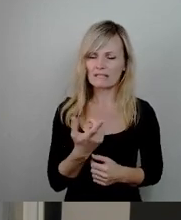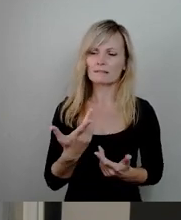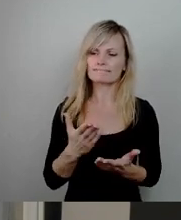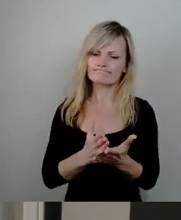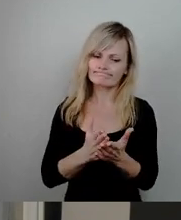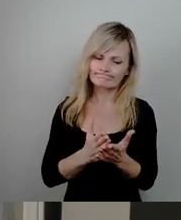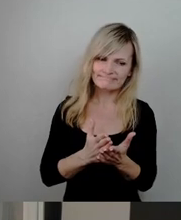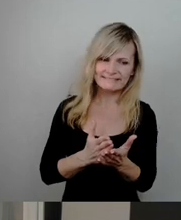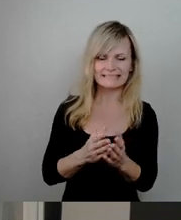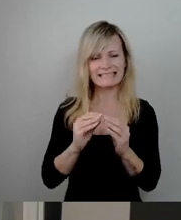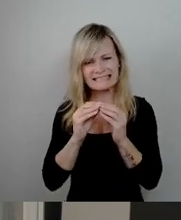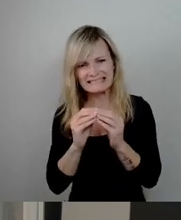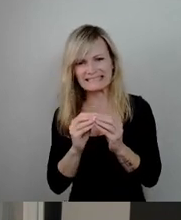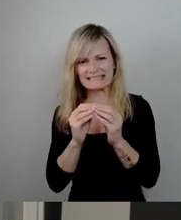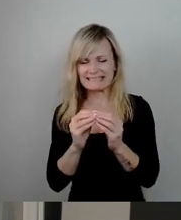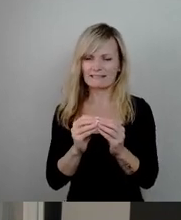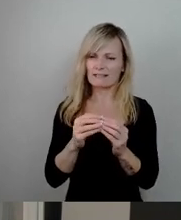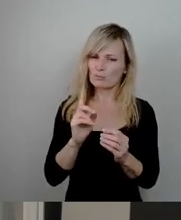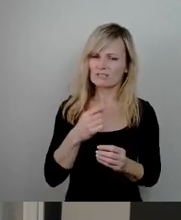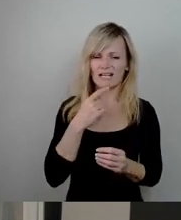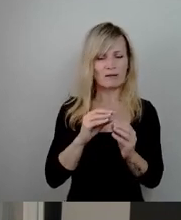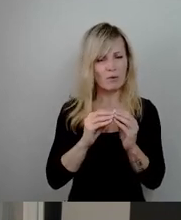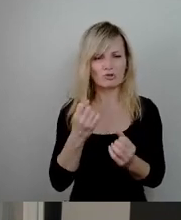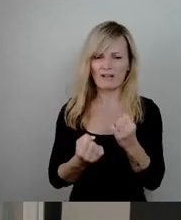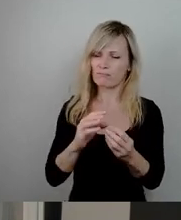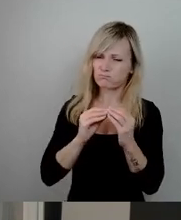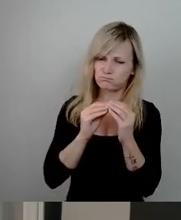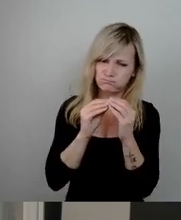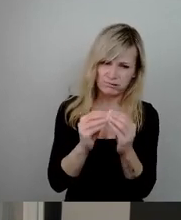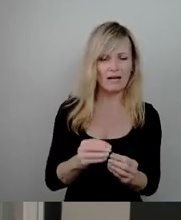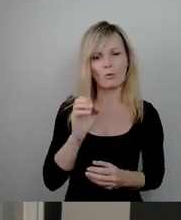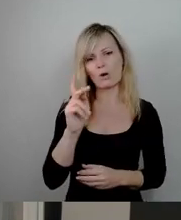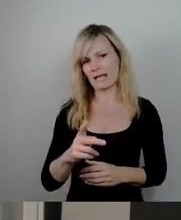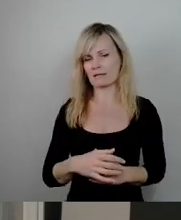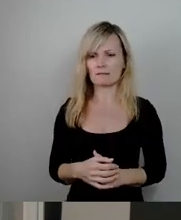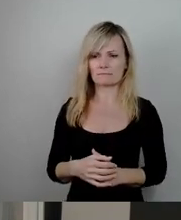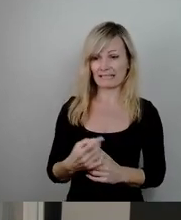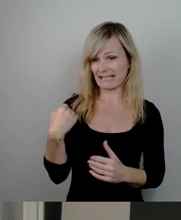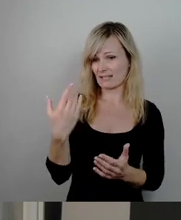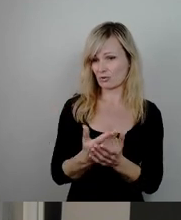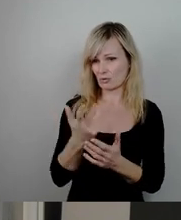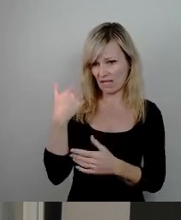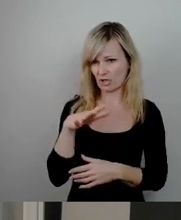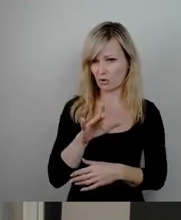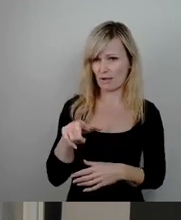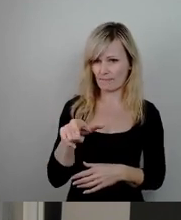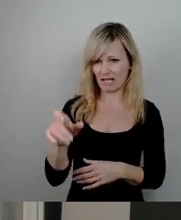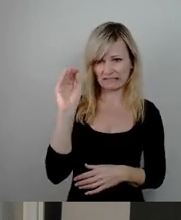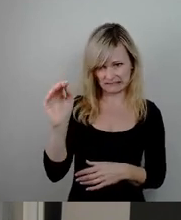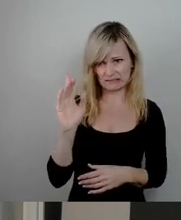es gar nicht sagen, durchgerungen. Und das habe ich Ihnen gestern gesagt, Herr Scholbach, im Gegensatz zu unserem vehementen Festhalten,